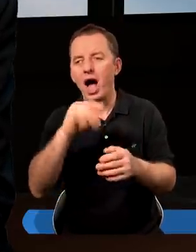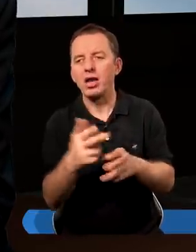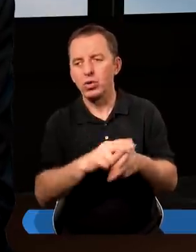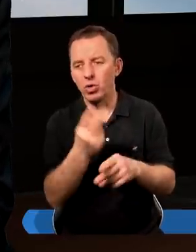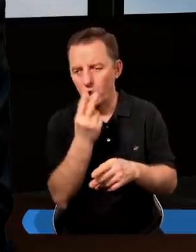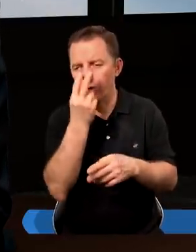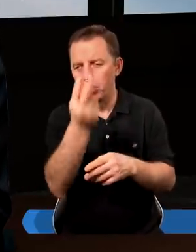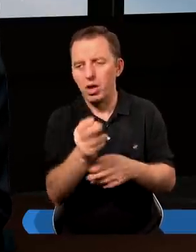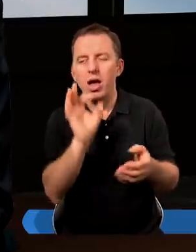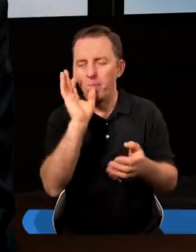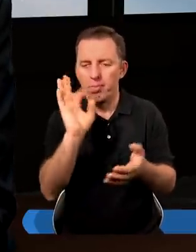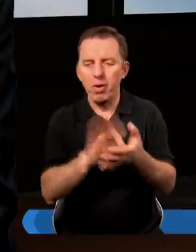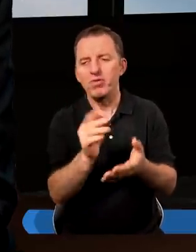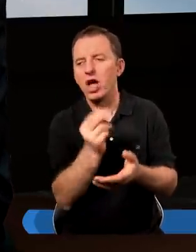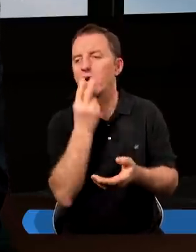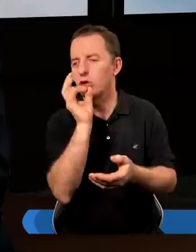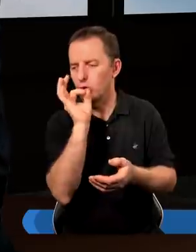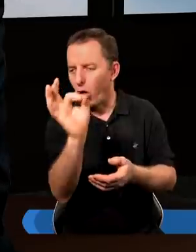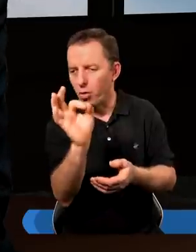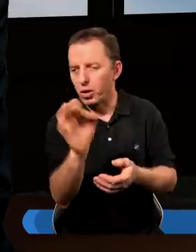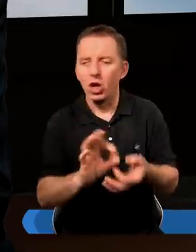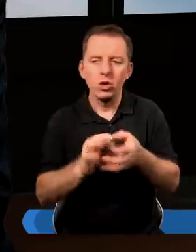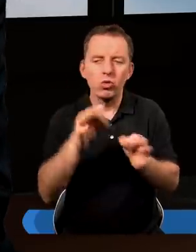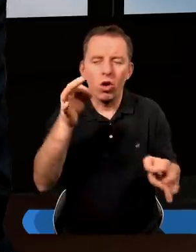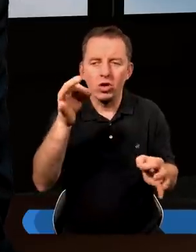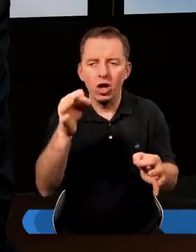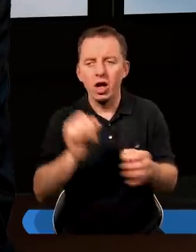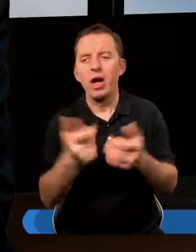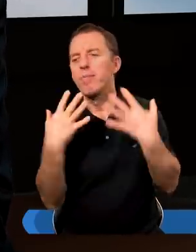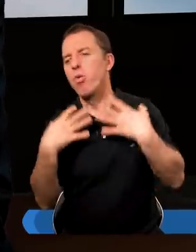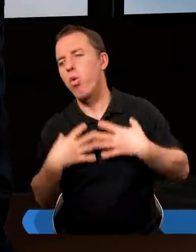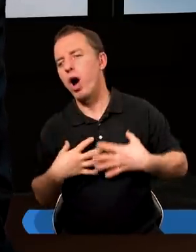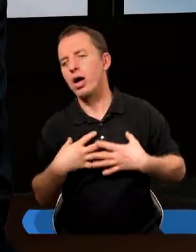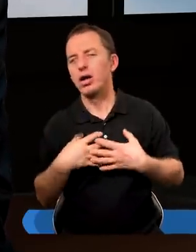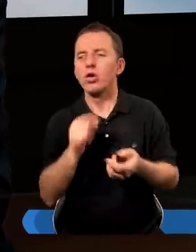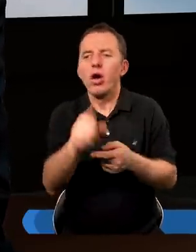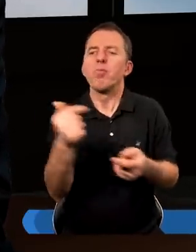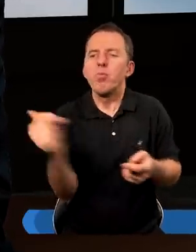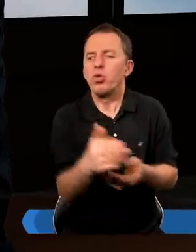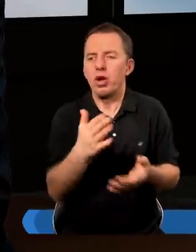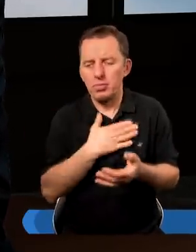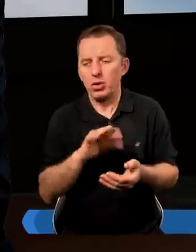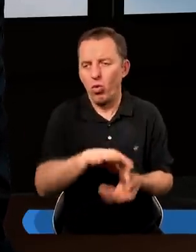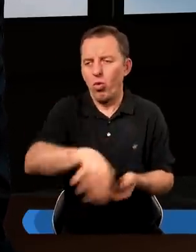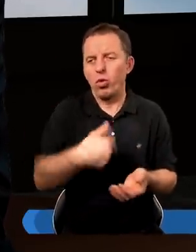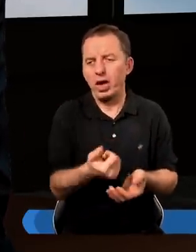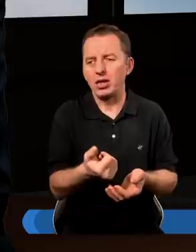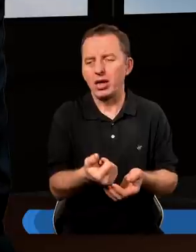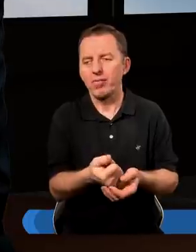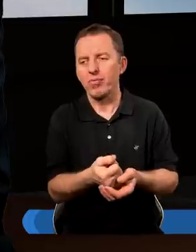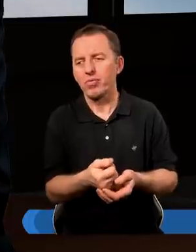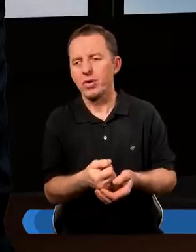zobaczył pewne dobra, złoto, jakiś płaszcz, no to musiał to mieć i ukradł.